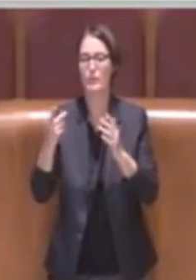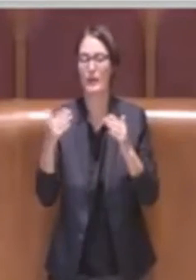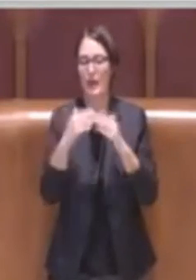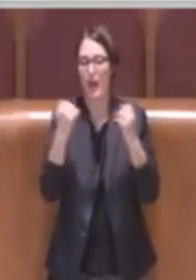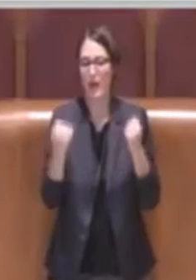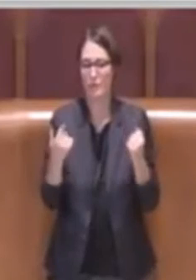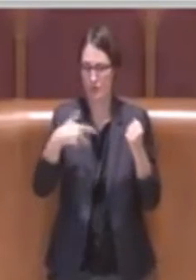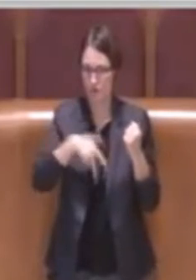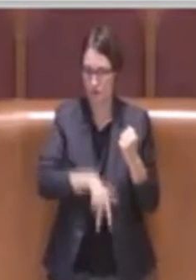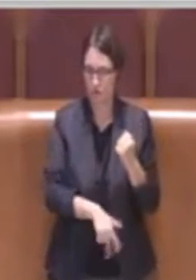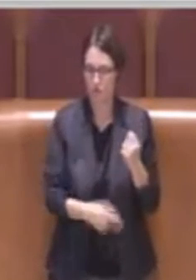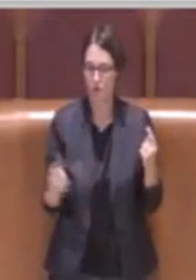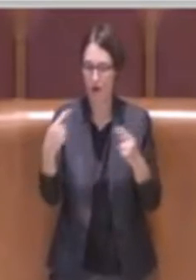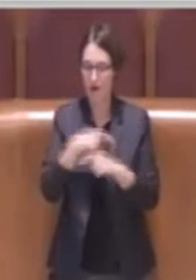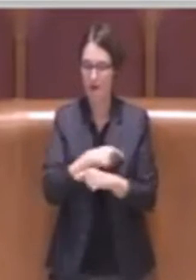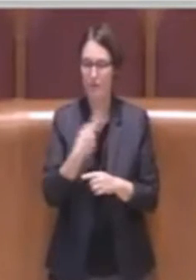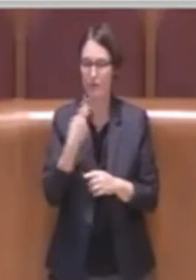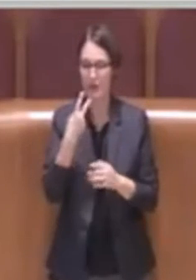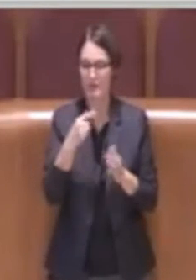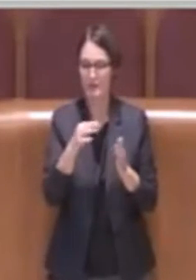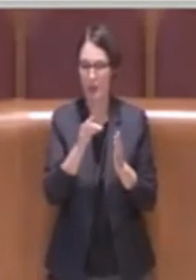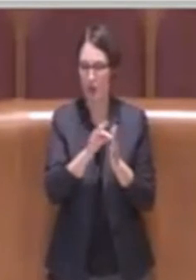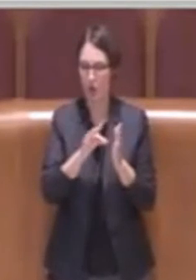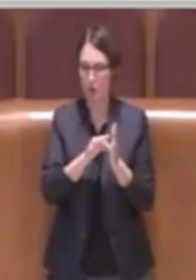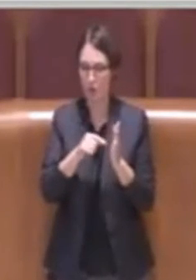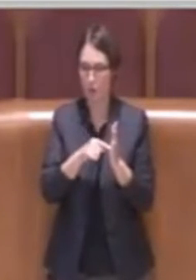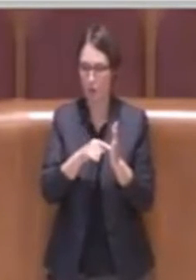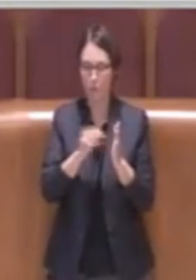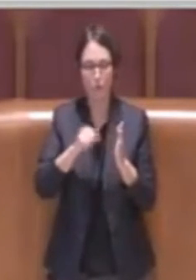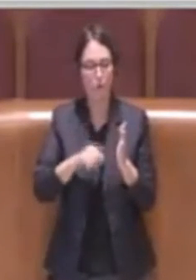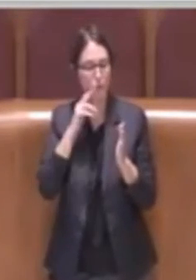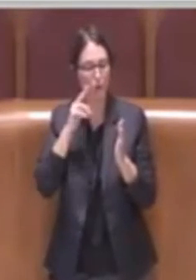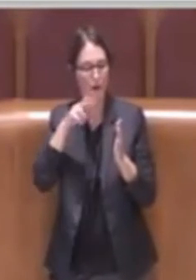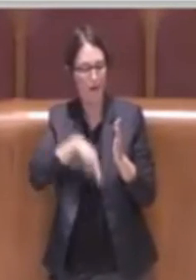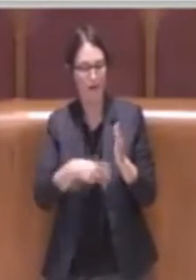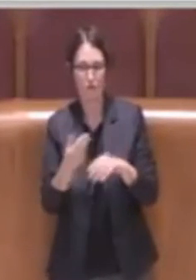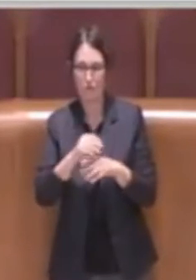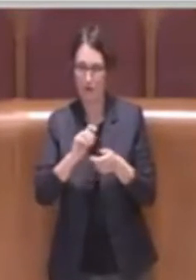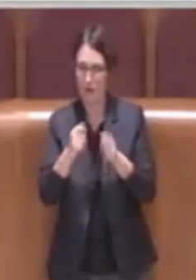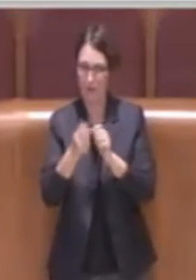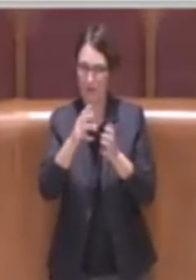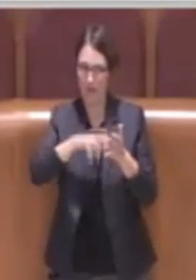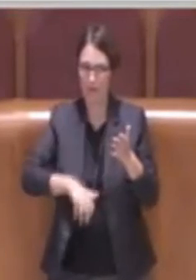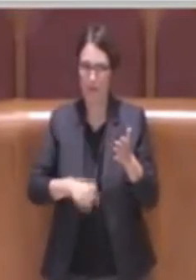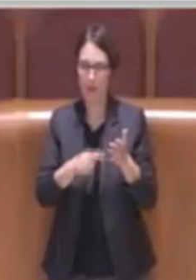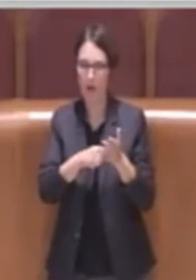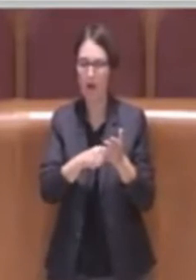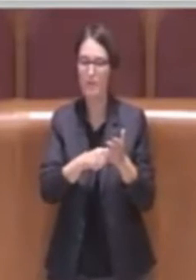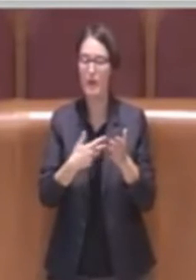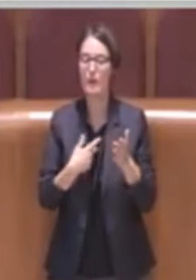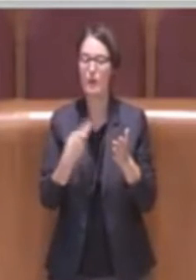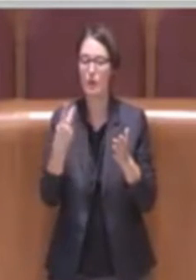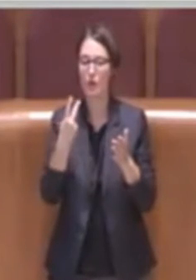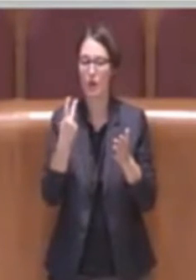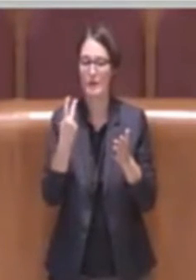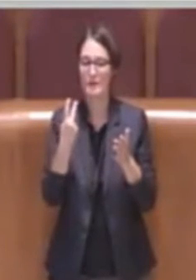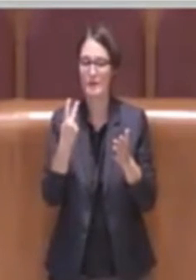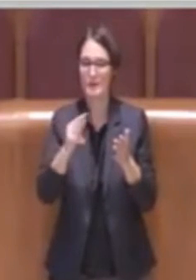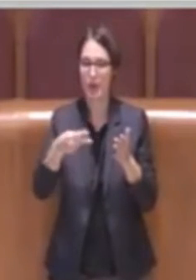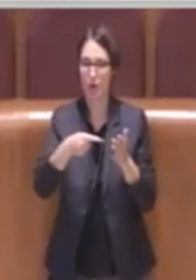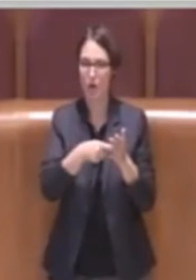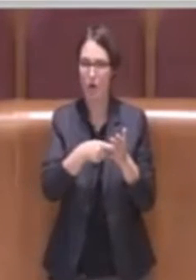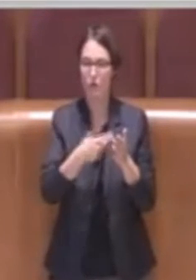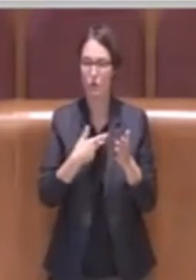punto invece del paragrafo che potete leggere sull'emendamento riguarda invece le caratteristiche che dovrà avere la